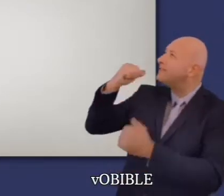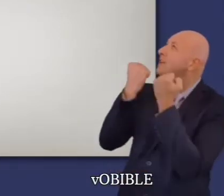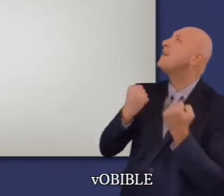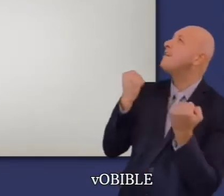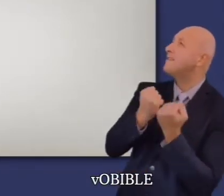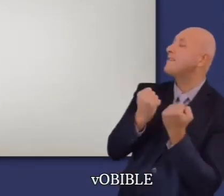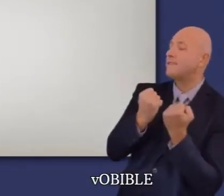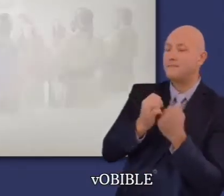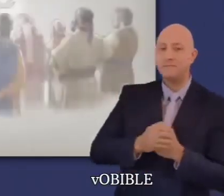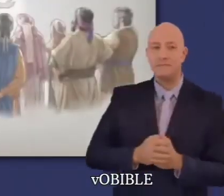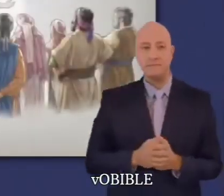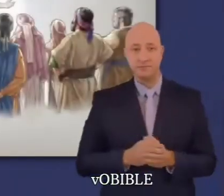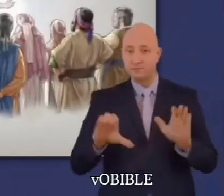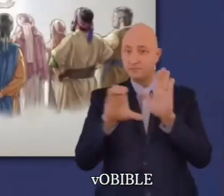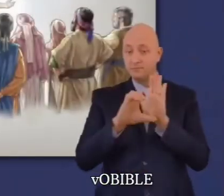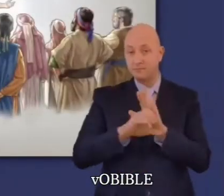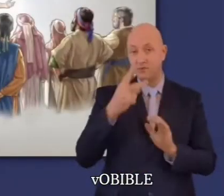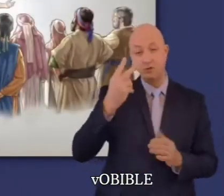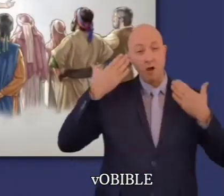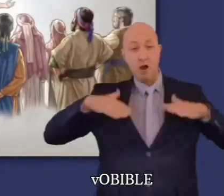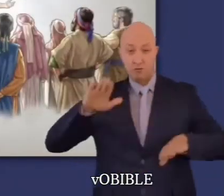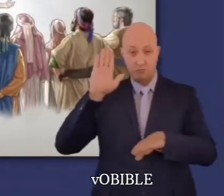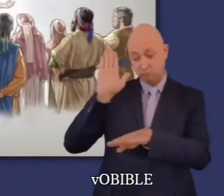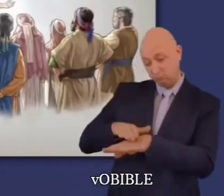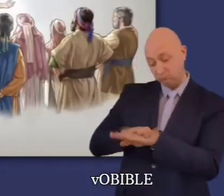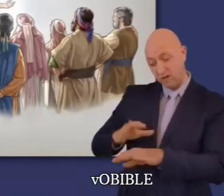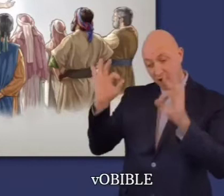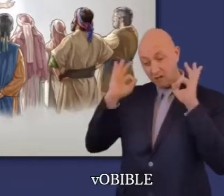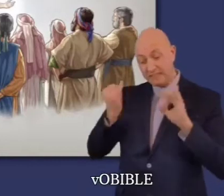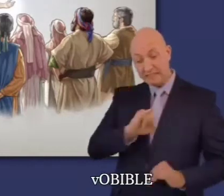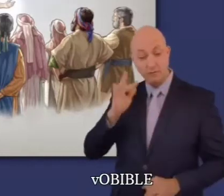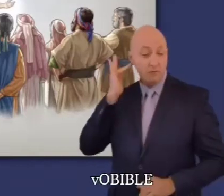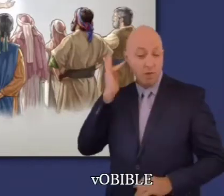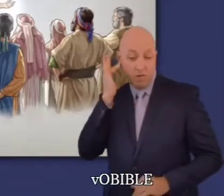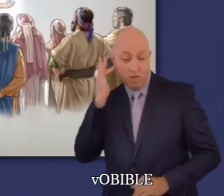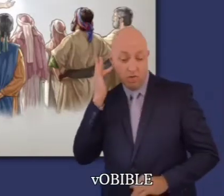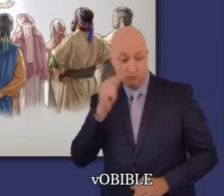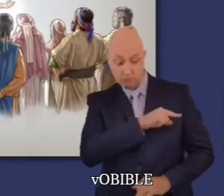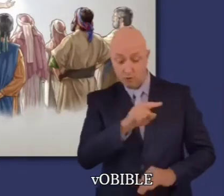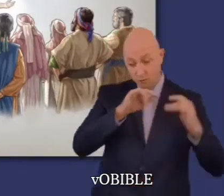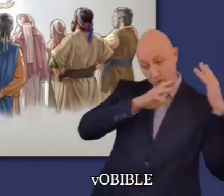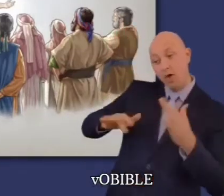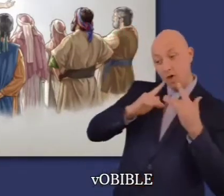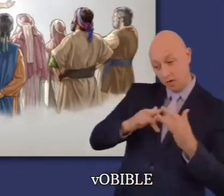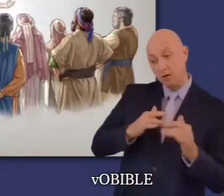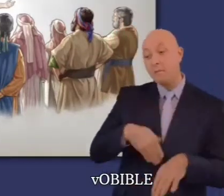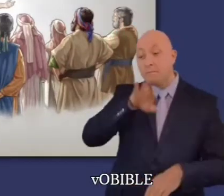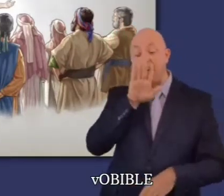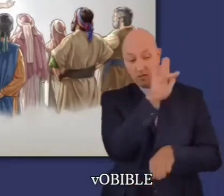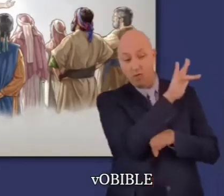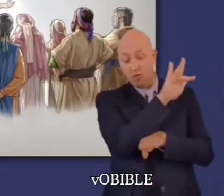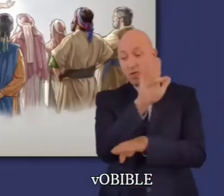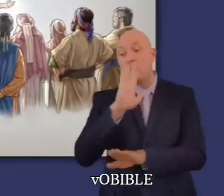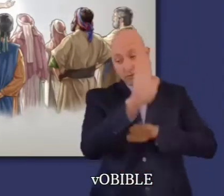Au chapitre 2, un ange avertit les Israélites que parce qu'ils n'ont pas écouté Jéhovah, les habitants restés dans le pays